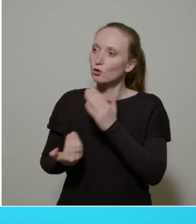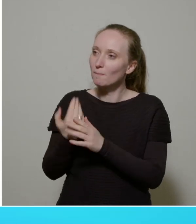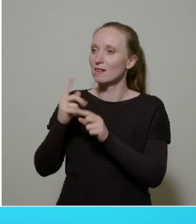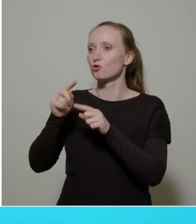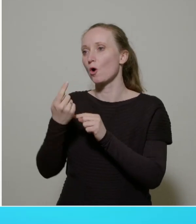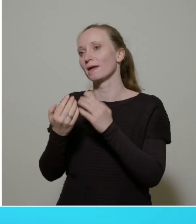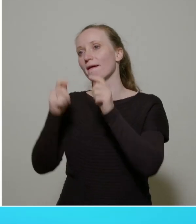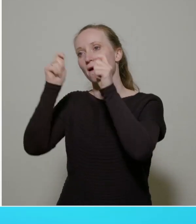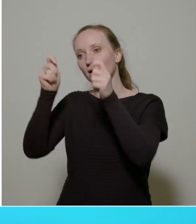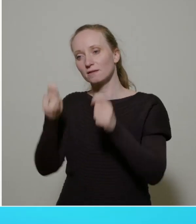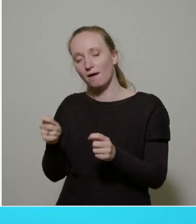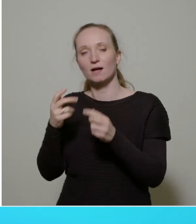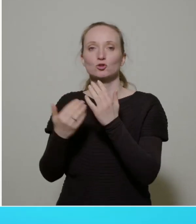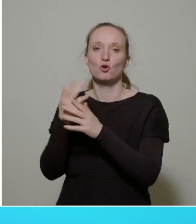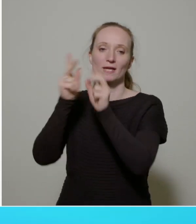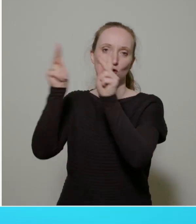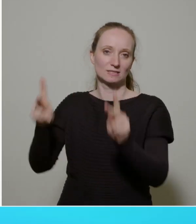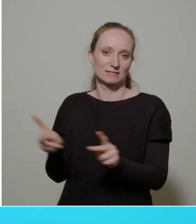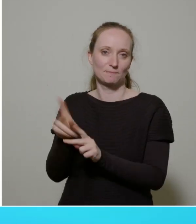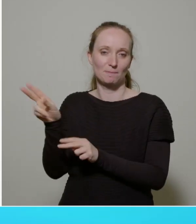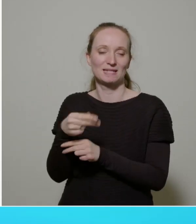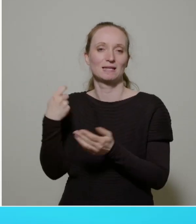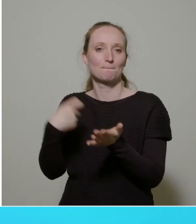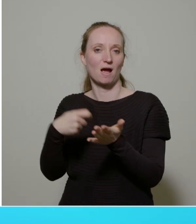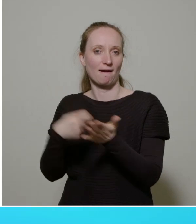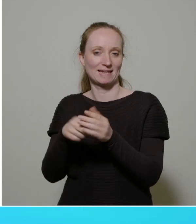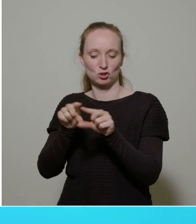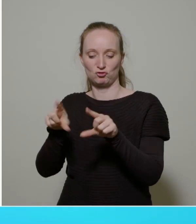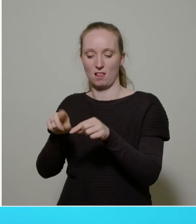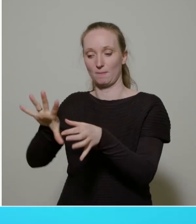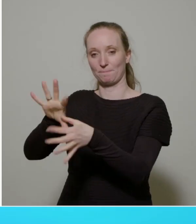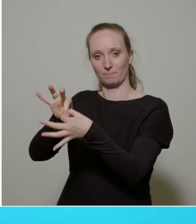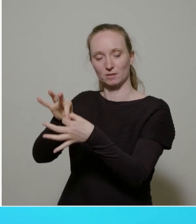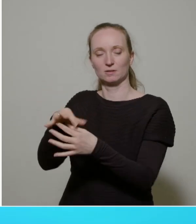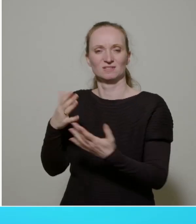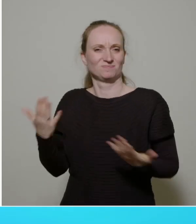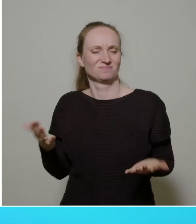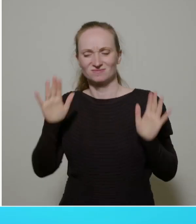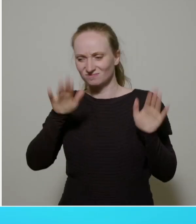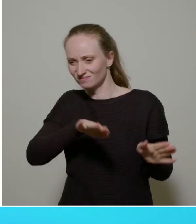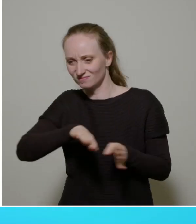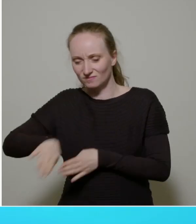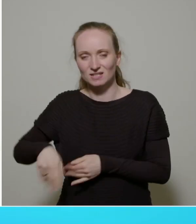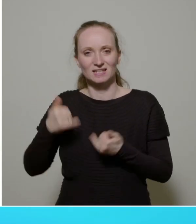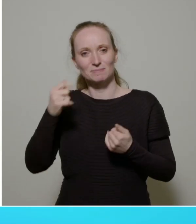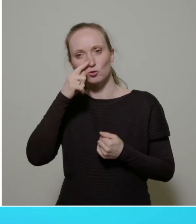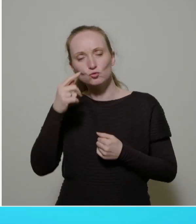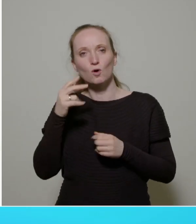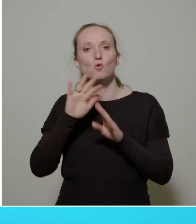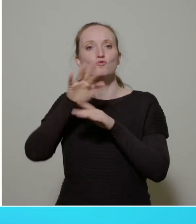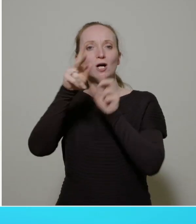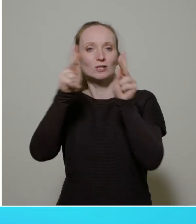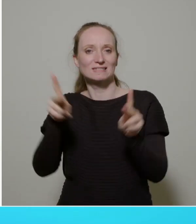Konzept und da muss ein Preisschild dran. Wir müssen irgendwann mal von diesem Allgemeinen, von der Meta-Ebene runterkommen ins Konkrete. Und